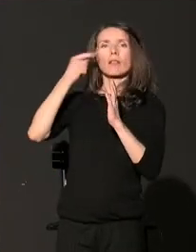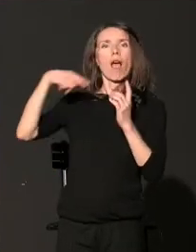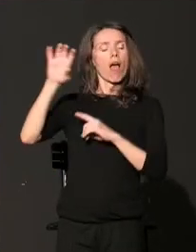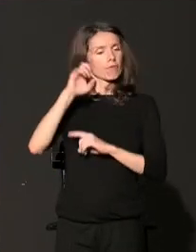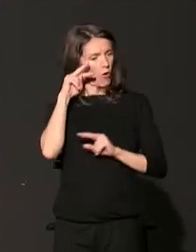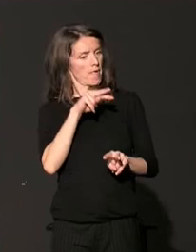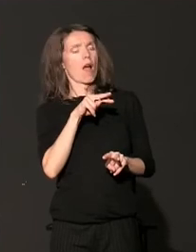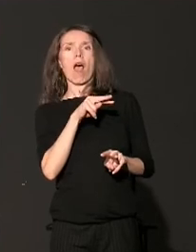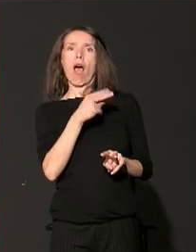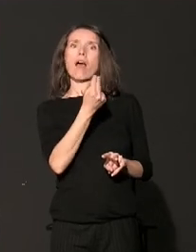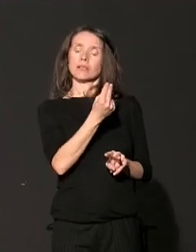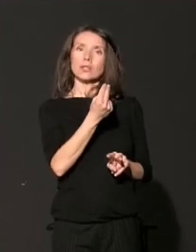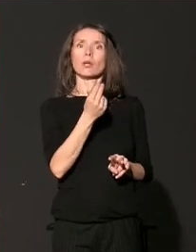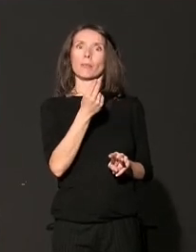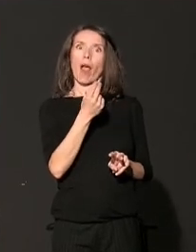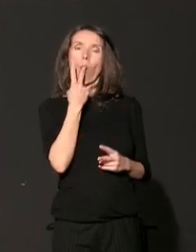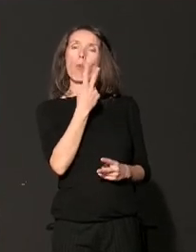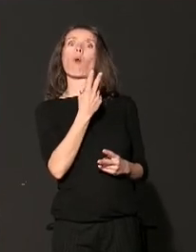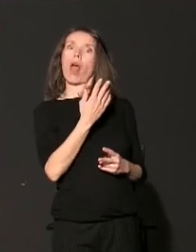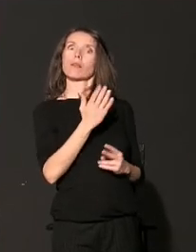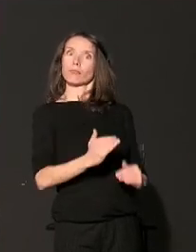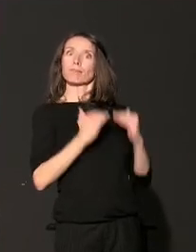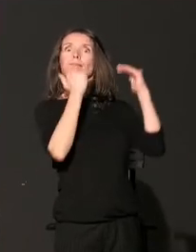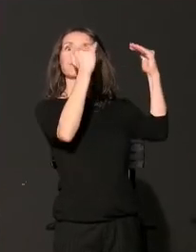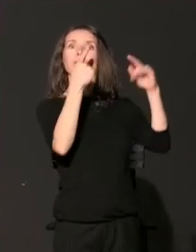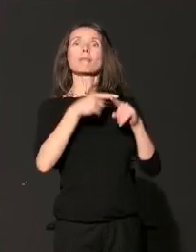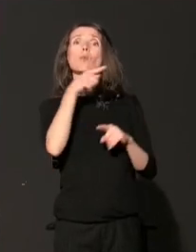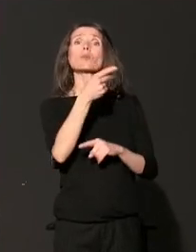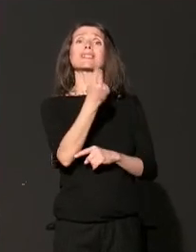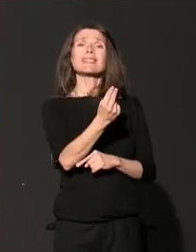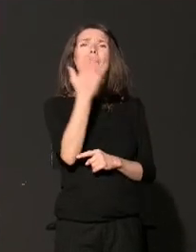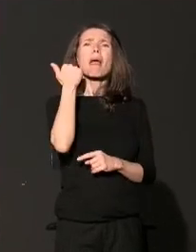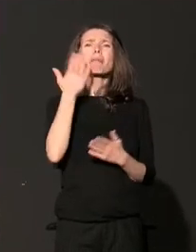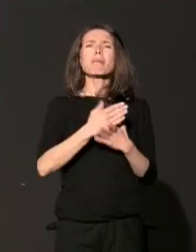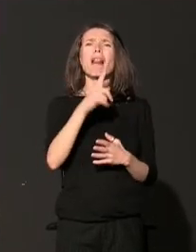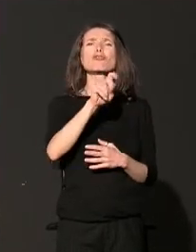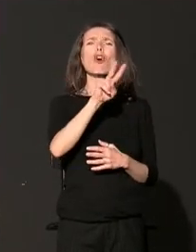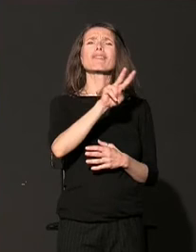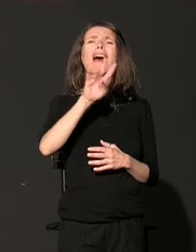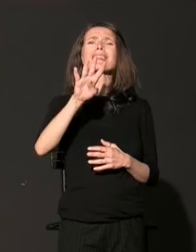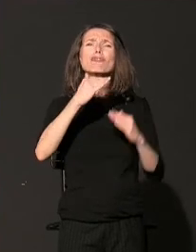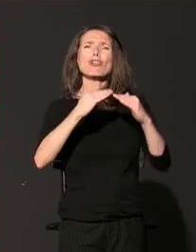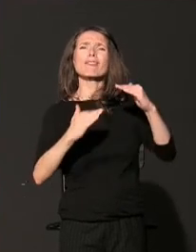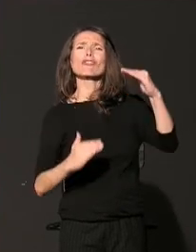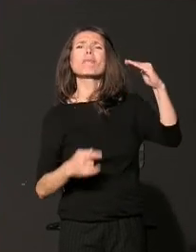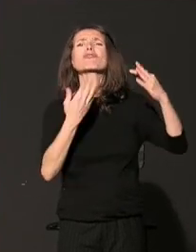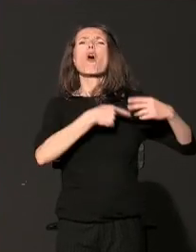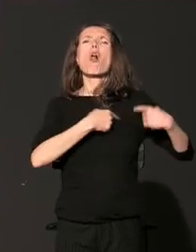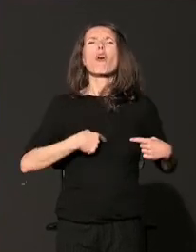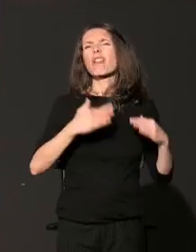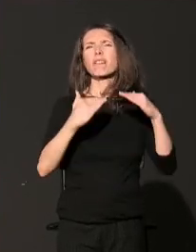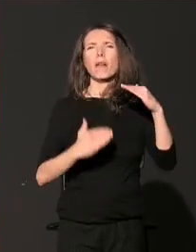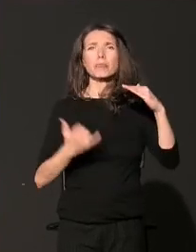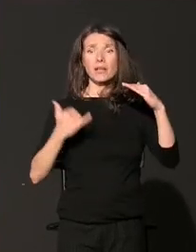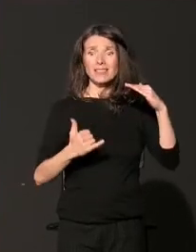uspojnom na rang listi Svetskog indeksa davanja sa 123. na 48. mesto u prethodnoj godini, a čak